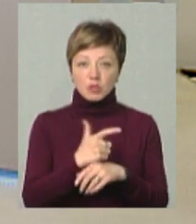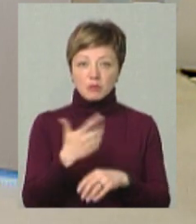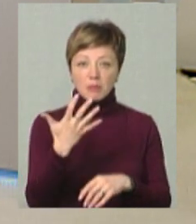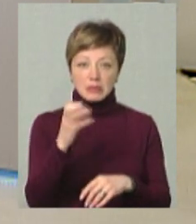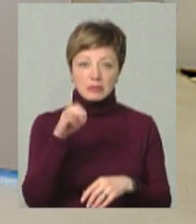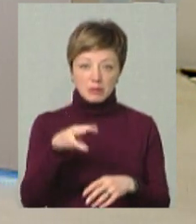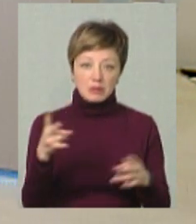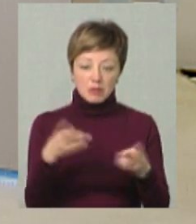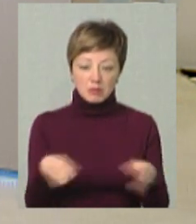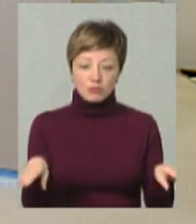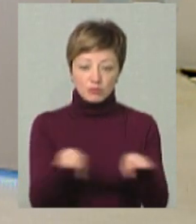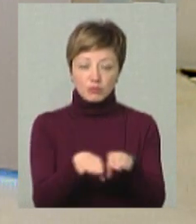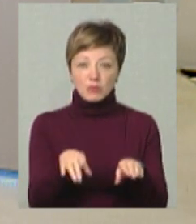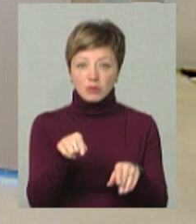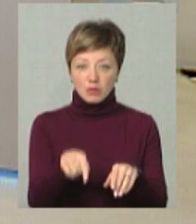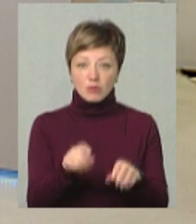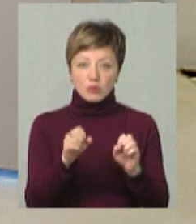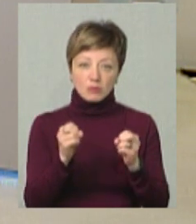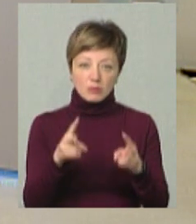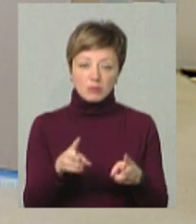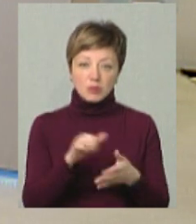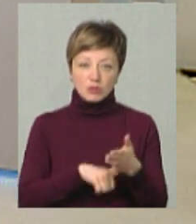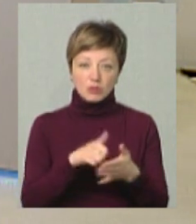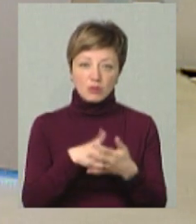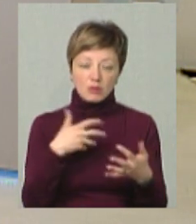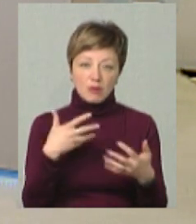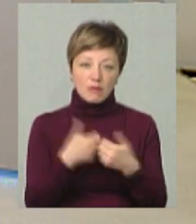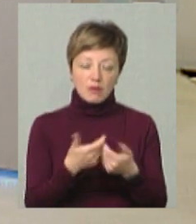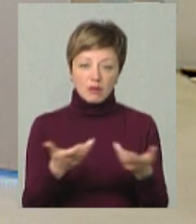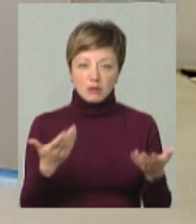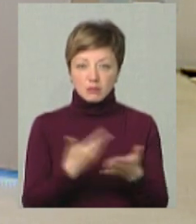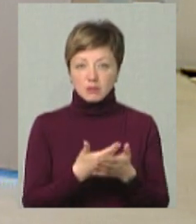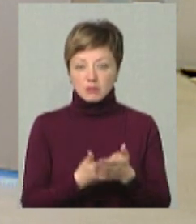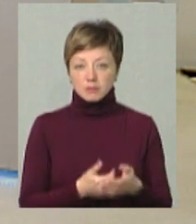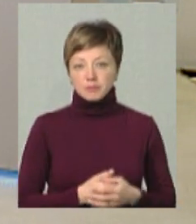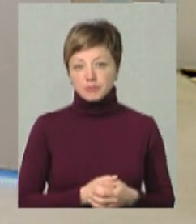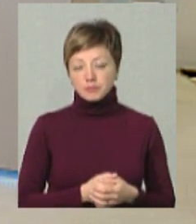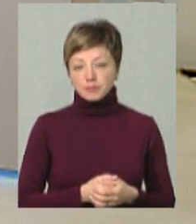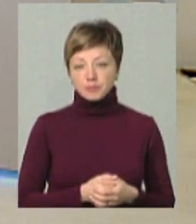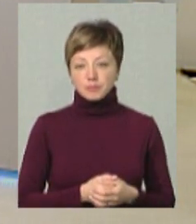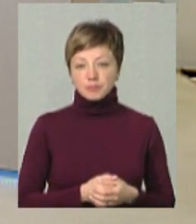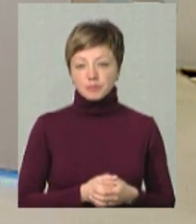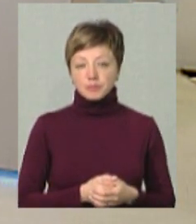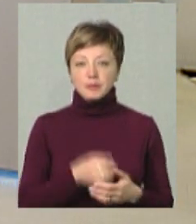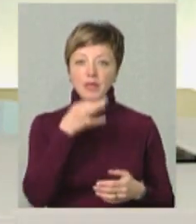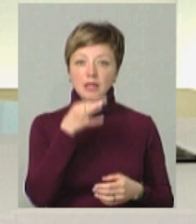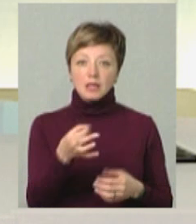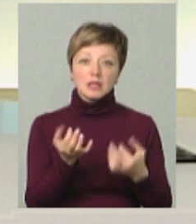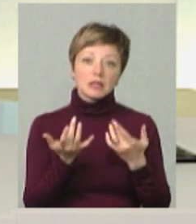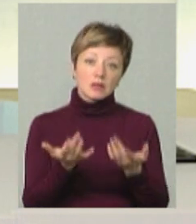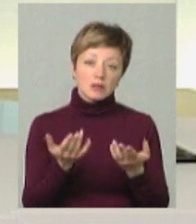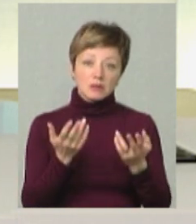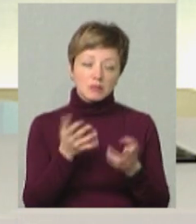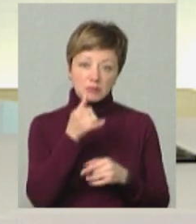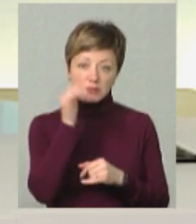сантиметрів, її потрібно закрувати, тому що вона безпосередньо може розвести до якихось негативних наслідків і вплинути на безпеку руху. Сказати в кількості,